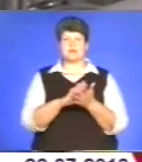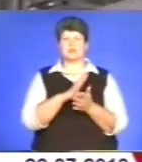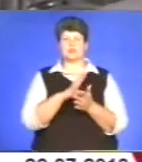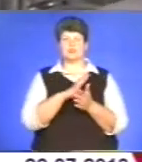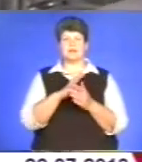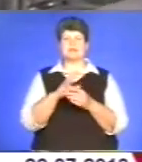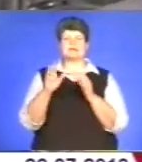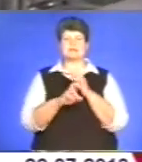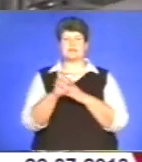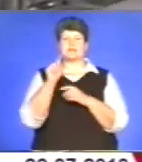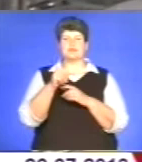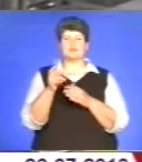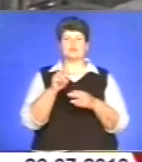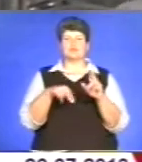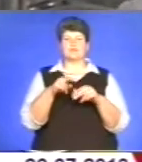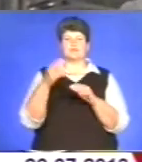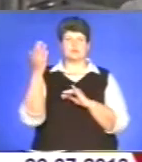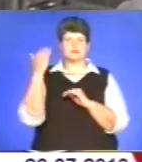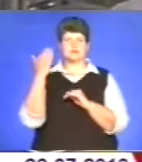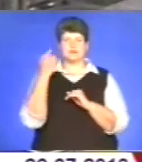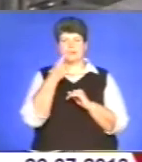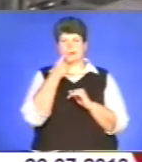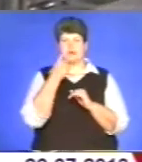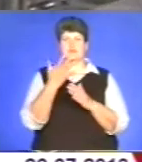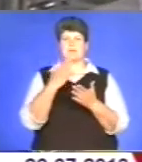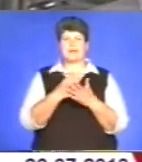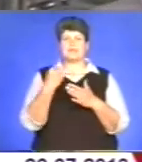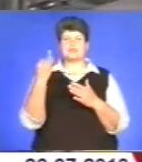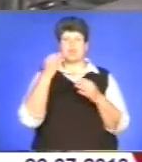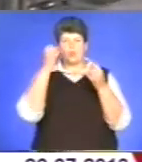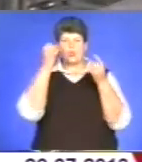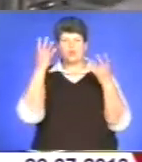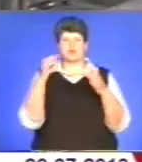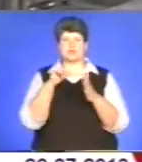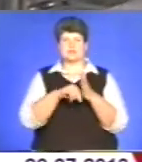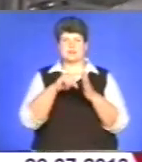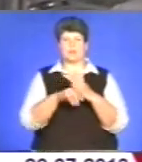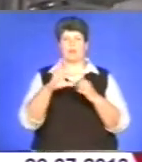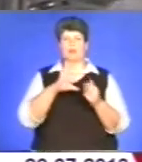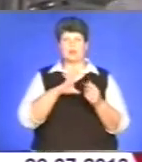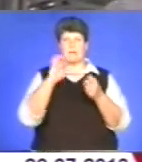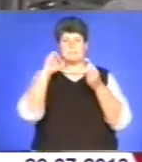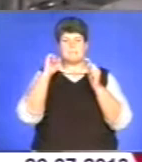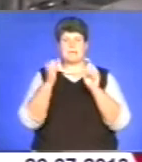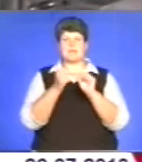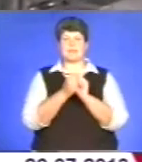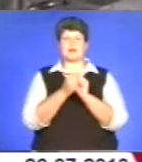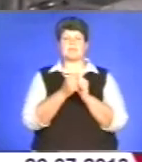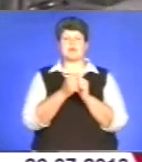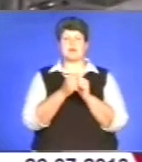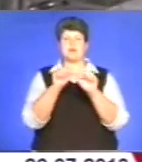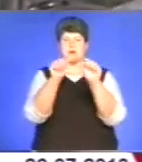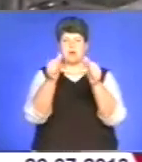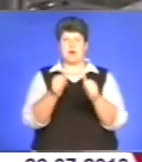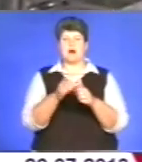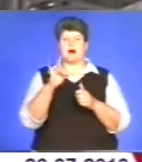недавно, але навіть ті церкви, які мали історико-культурне значення, були пам'ятками архітектури. Слід сказати, що